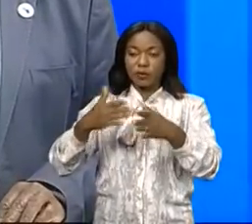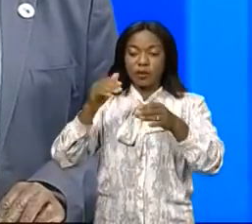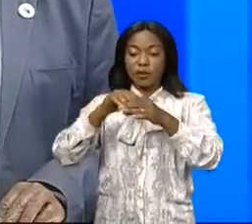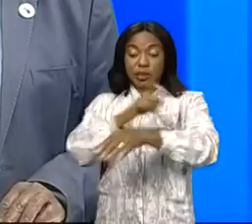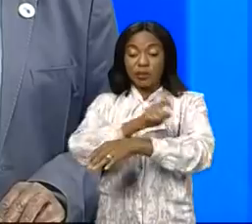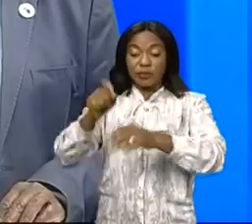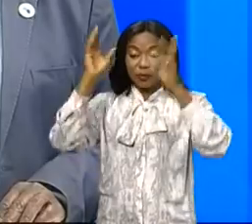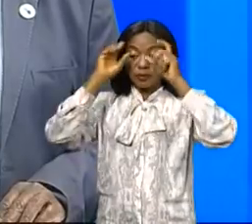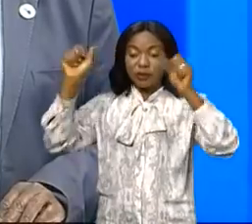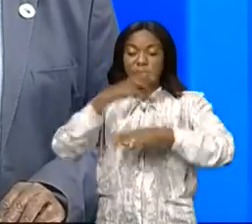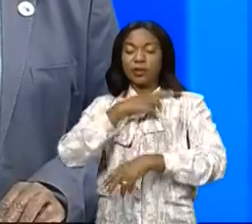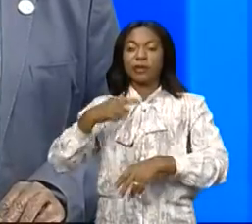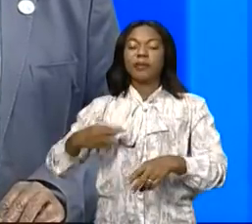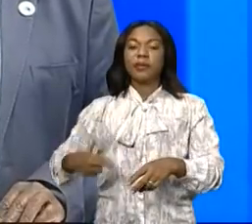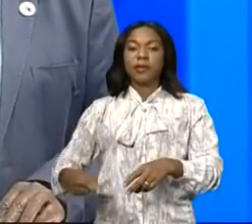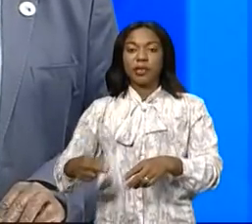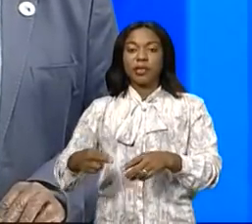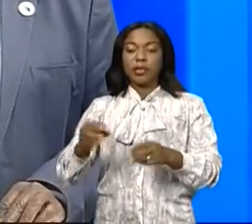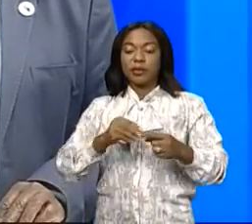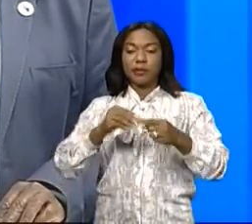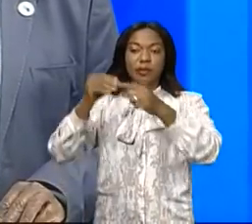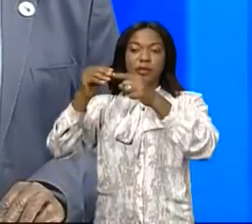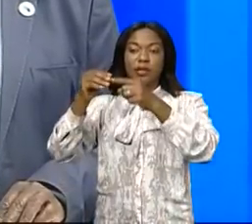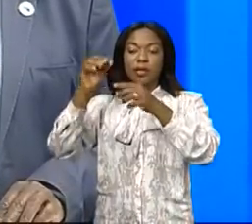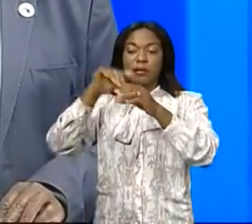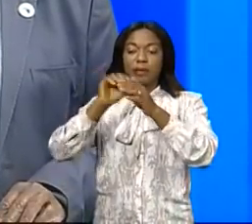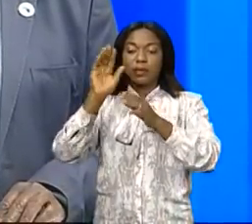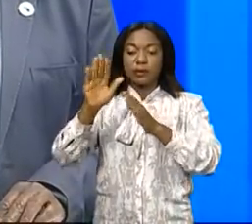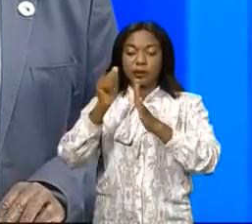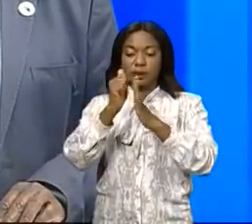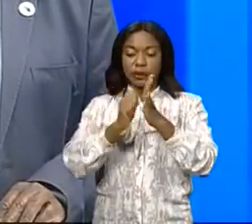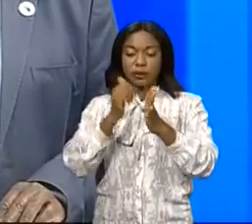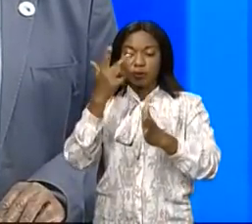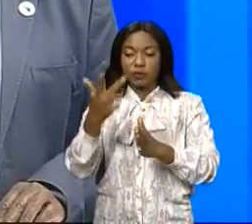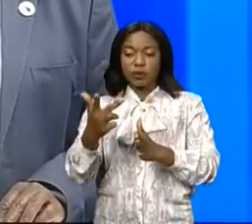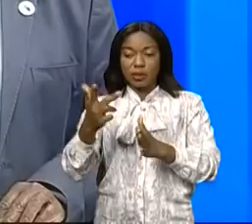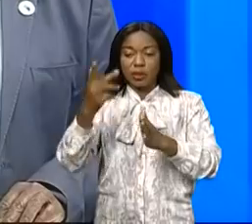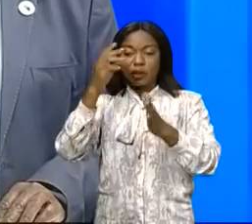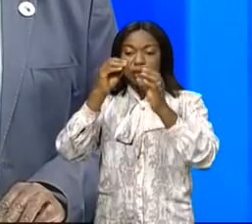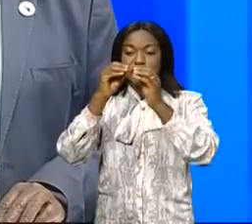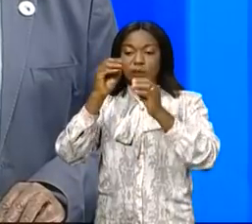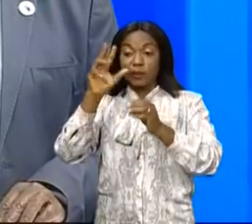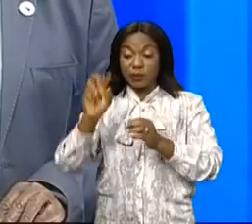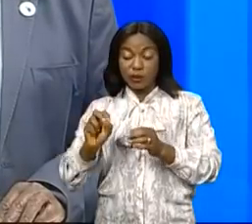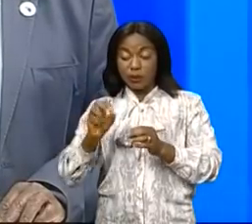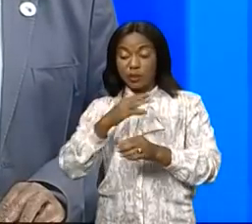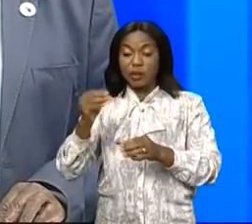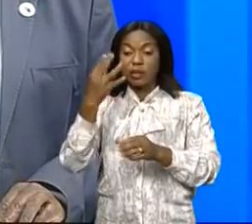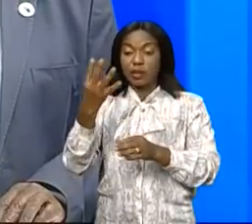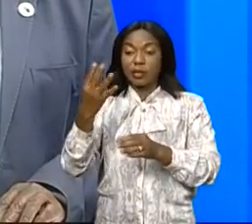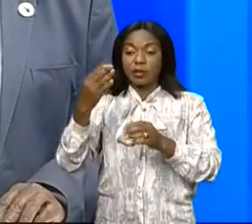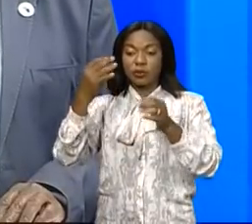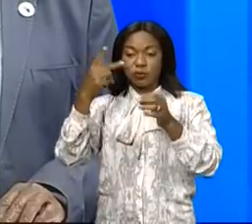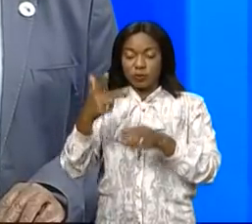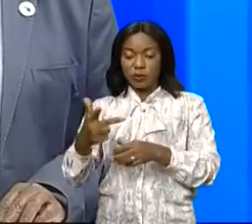cabinet du Président de la République, spécialement en ses articles 3, 30 et 43, Vu la